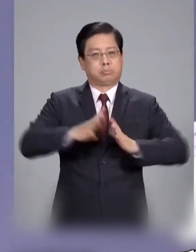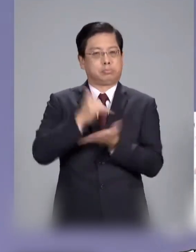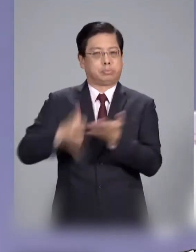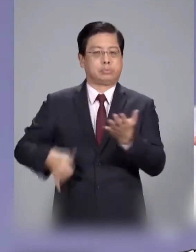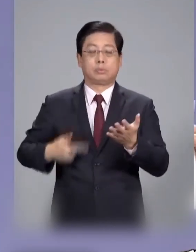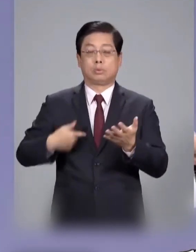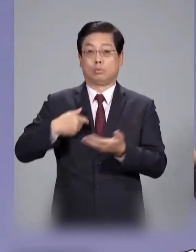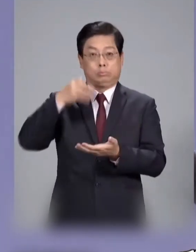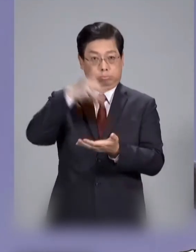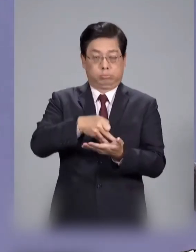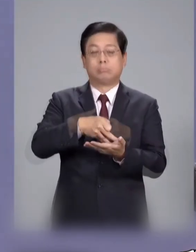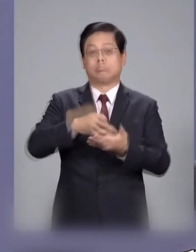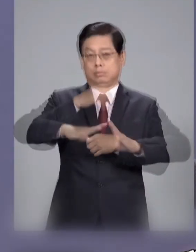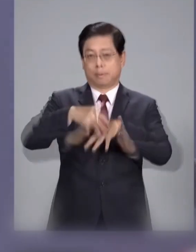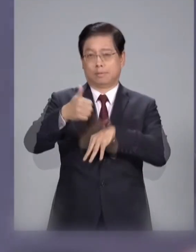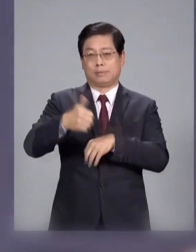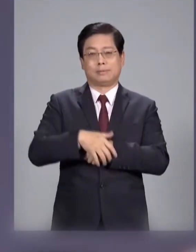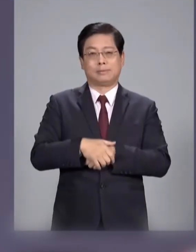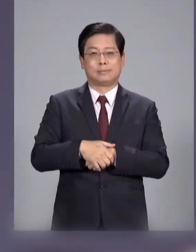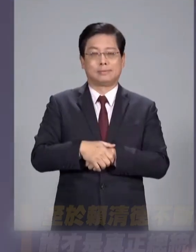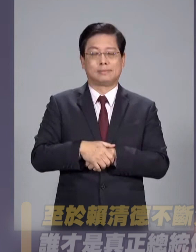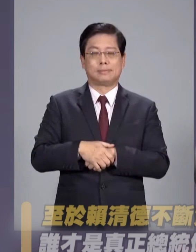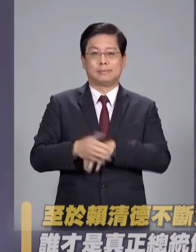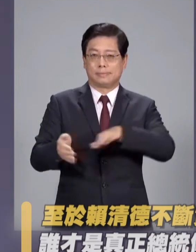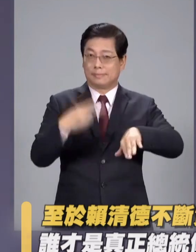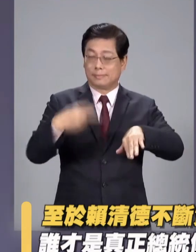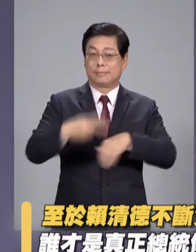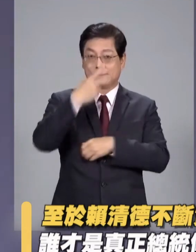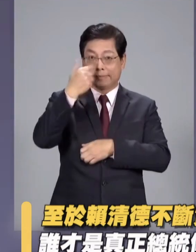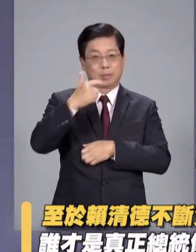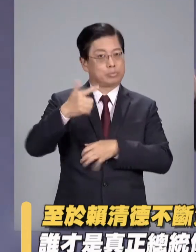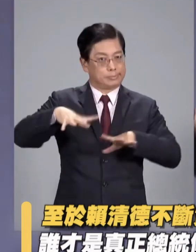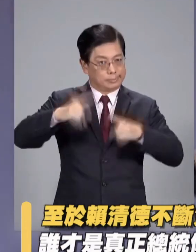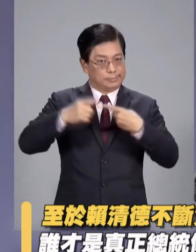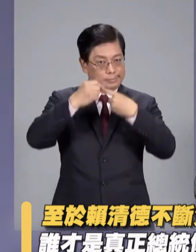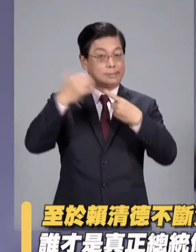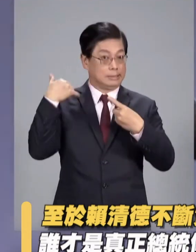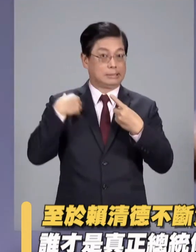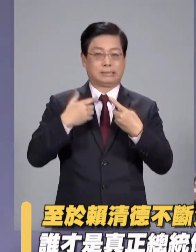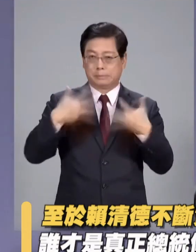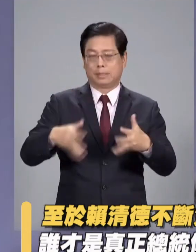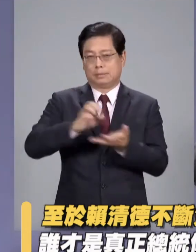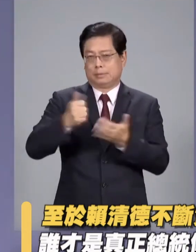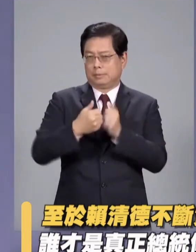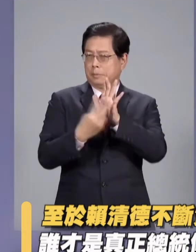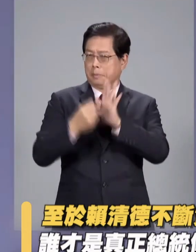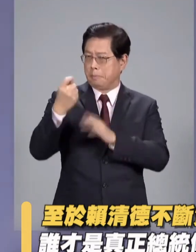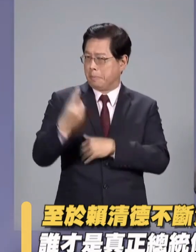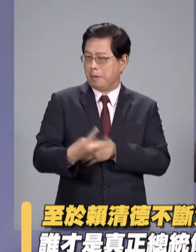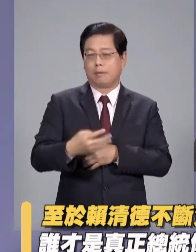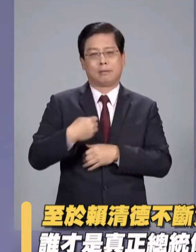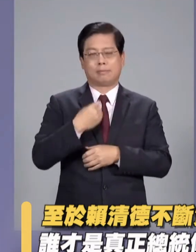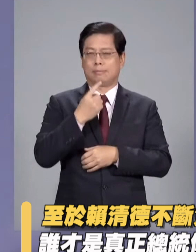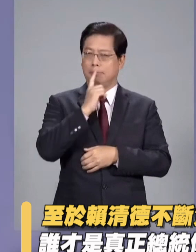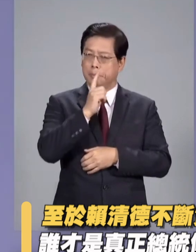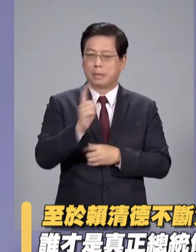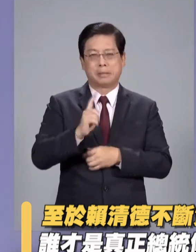刻名字日期填上我就迟另外呢赖清德不是第一次他之前也在讲开记者会也在讲口口声